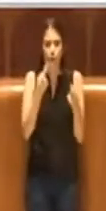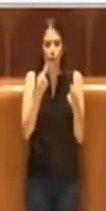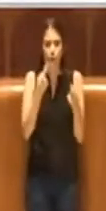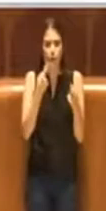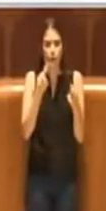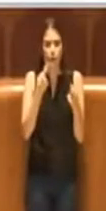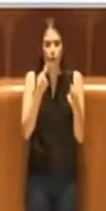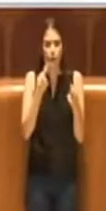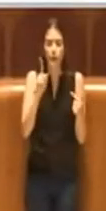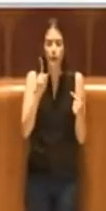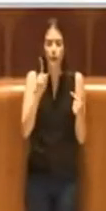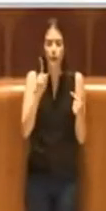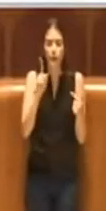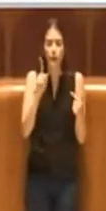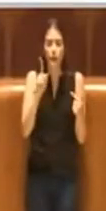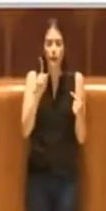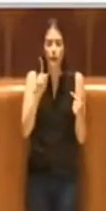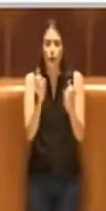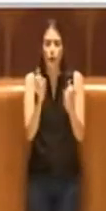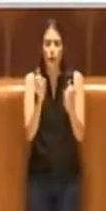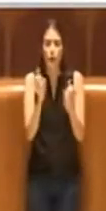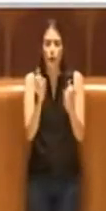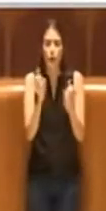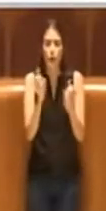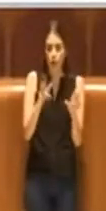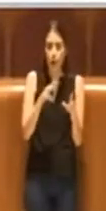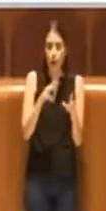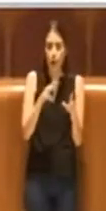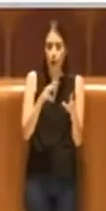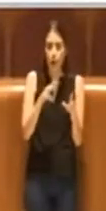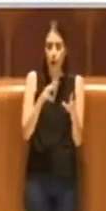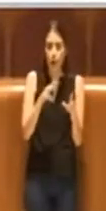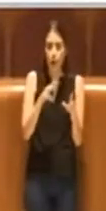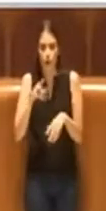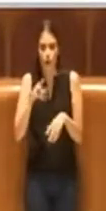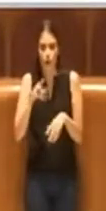libera concorrenza tra mercato comunale e non. Grazie.